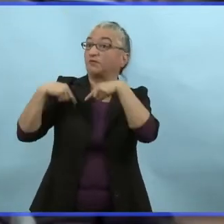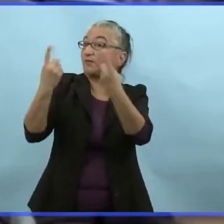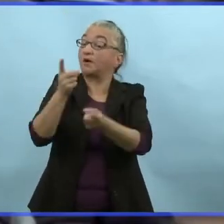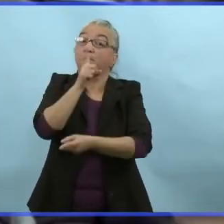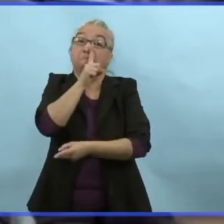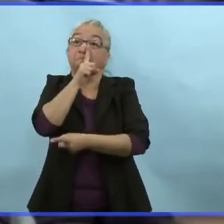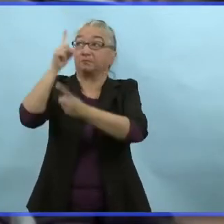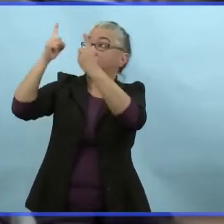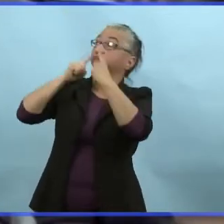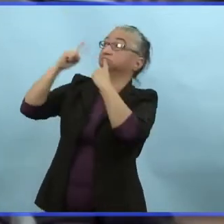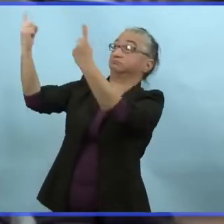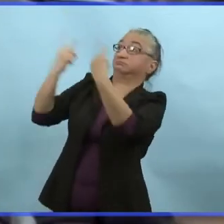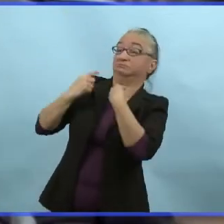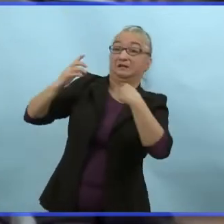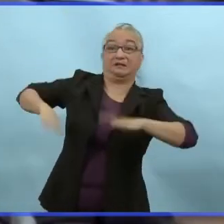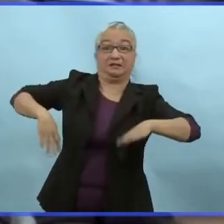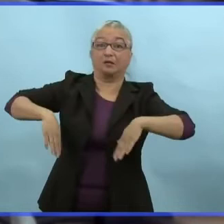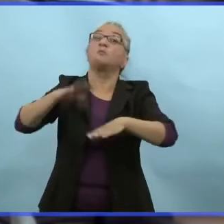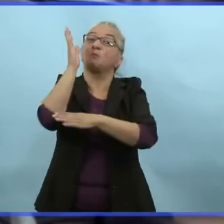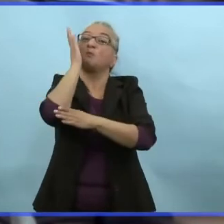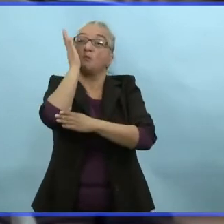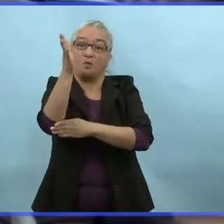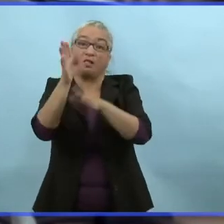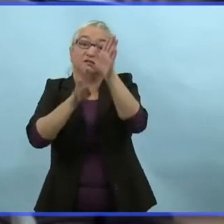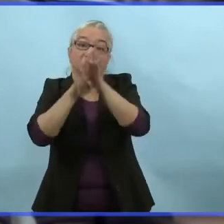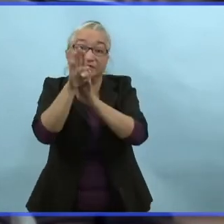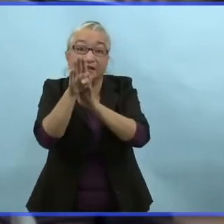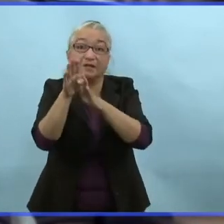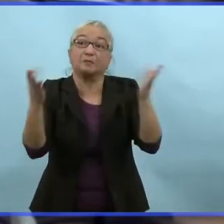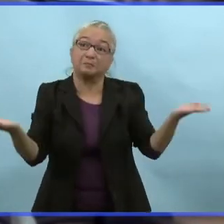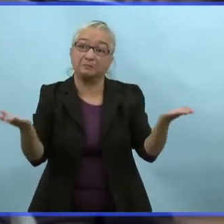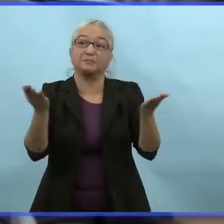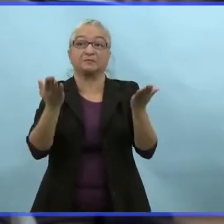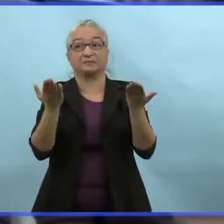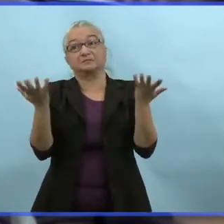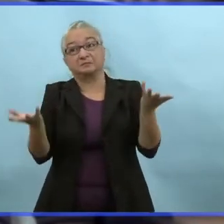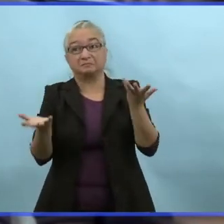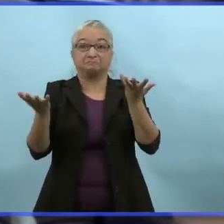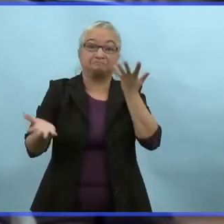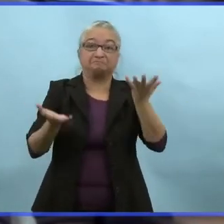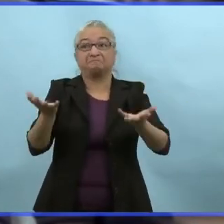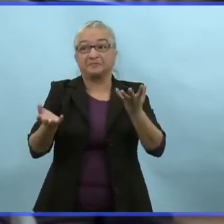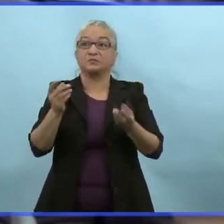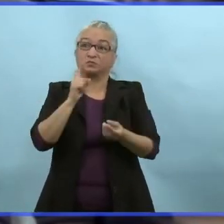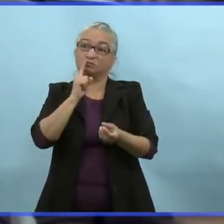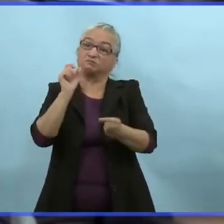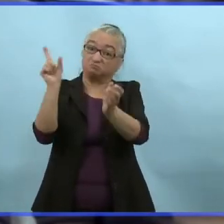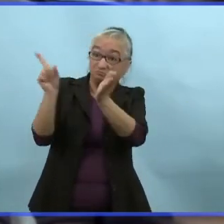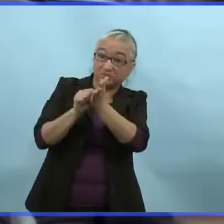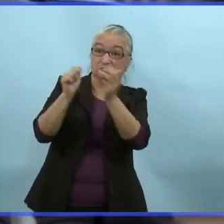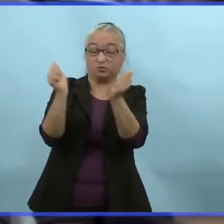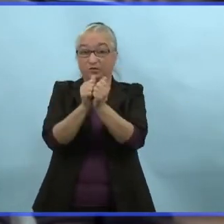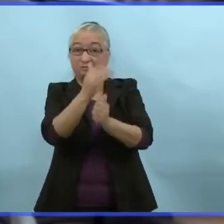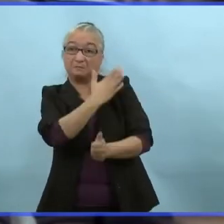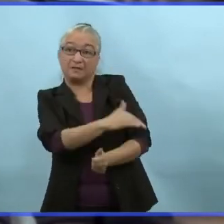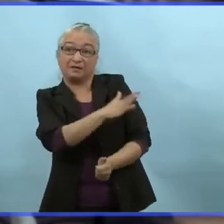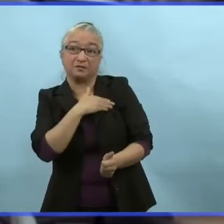à ce propos. Nous n'avons pas de réponse à l'heure actuelle. Savoir s'ils vont permettre